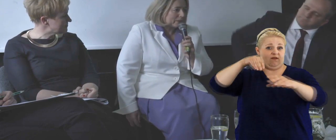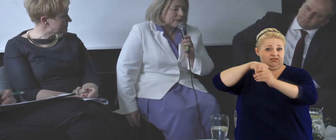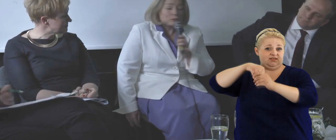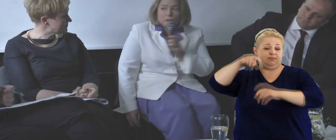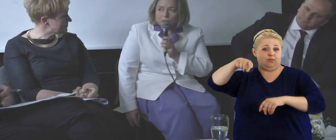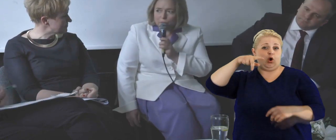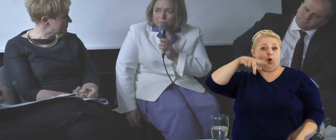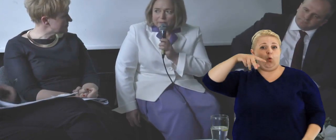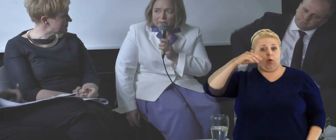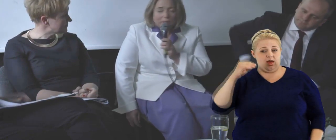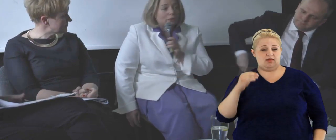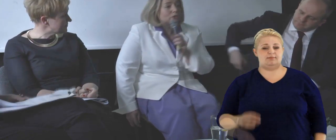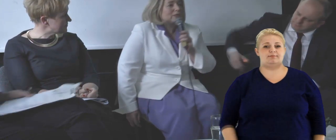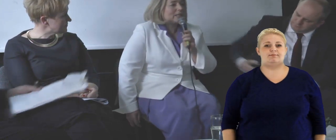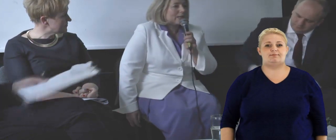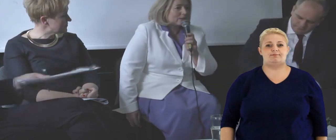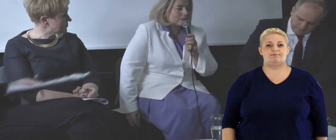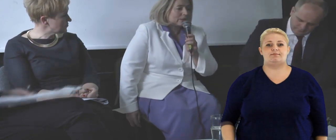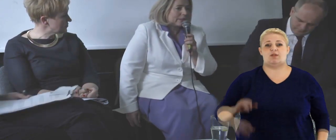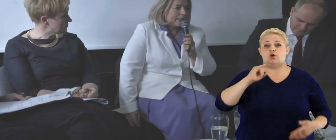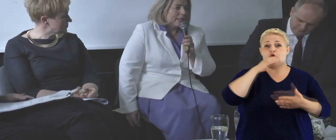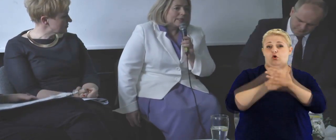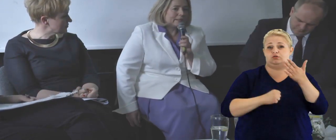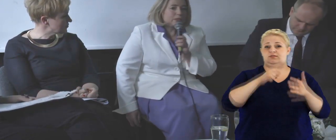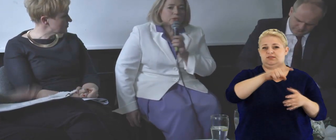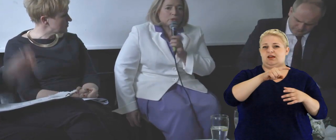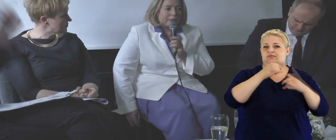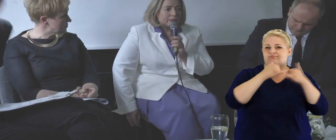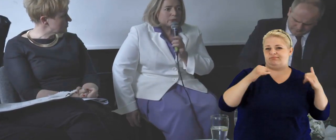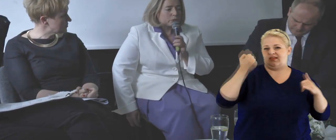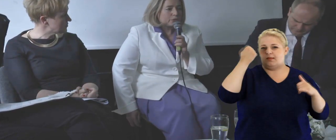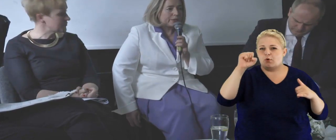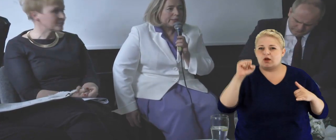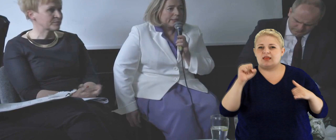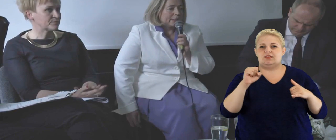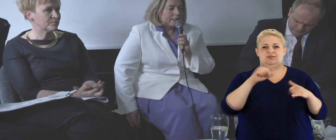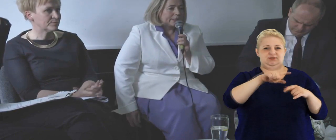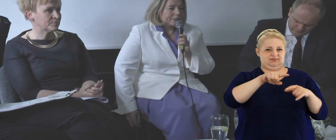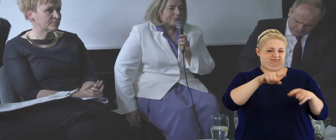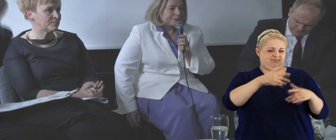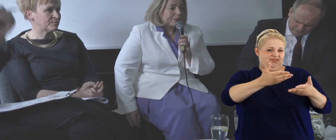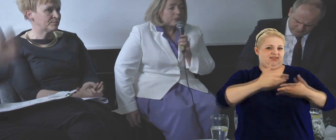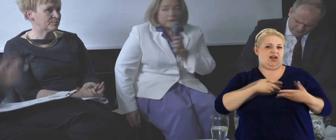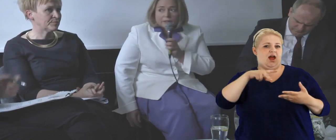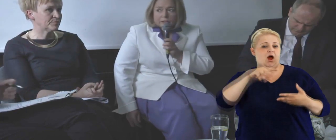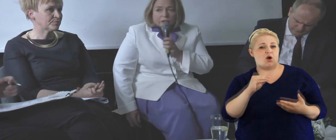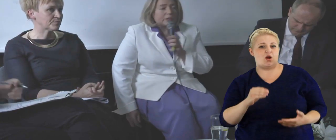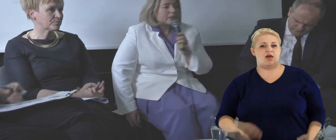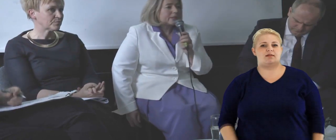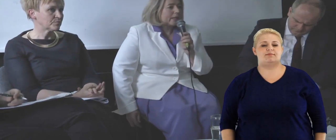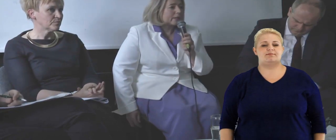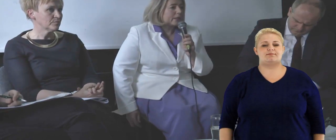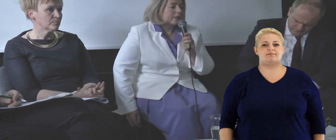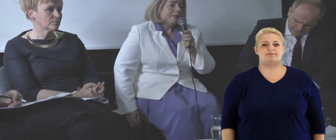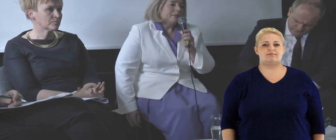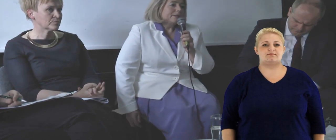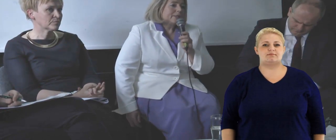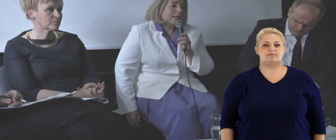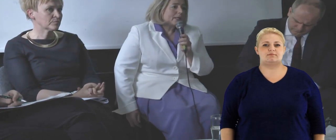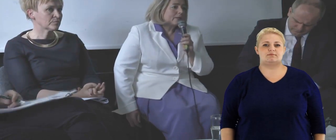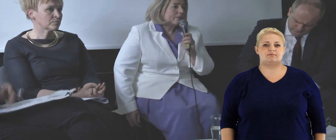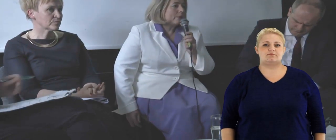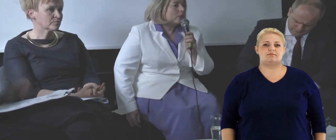innymi na Unii Europejskiej, korzystając z instrumentów demokratycznych, jakie